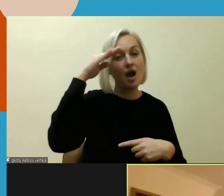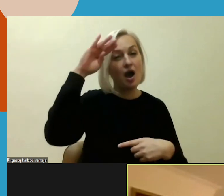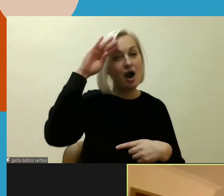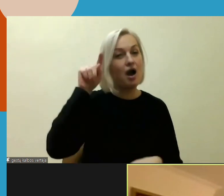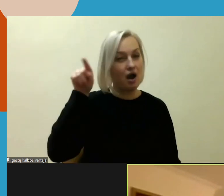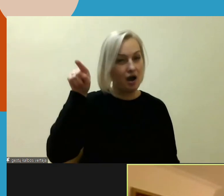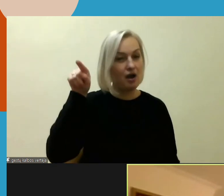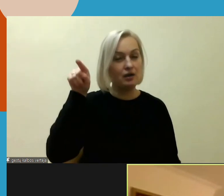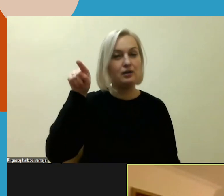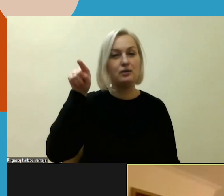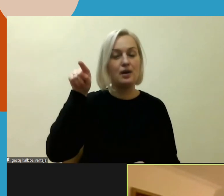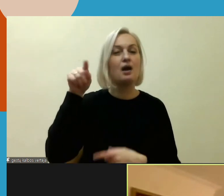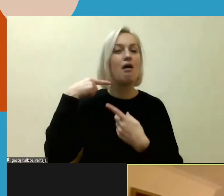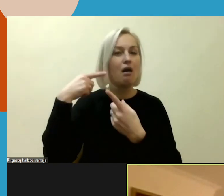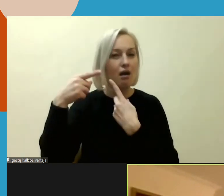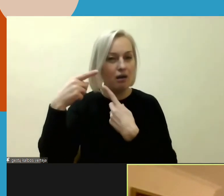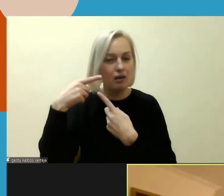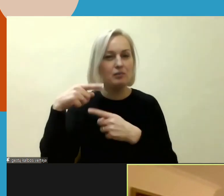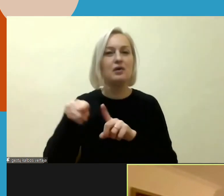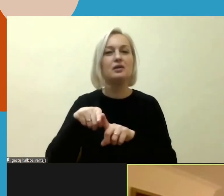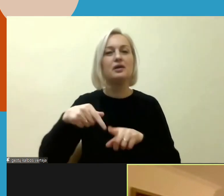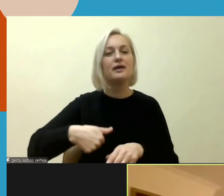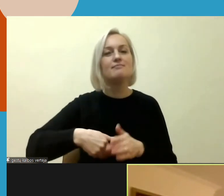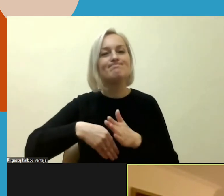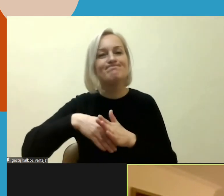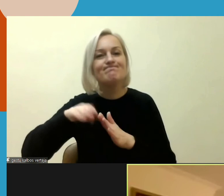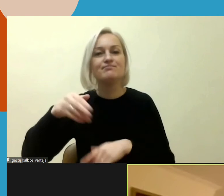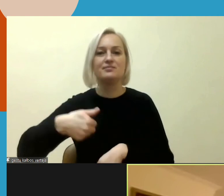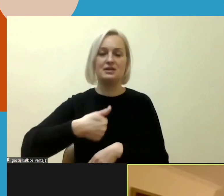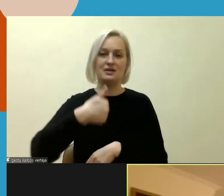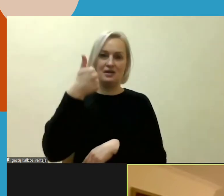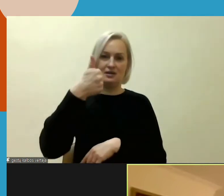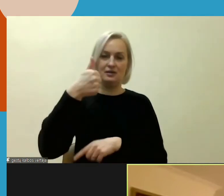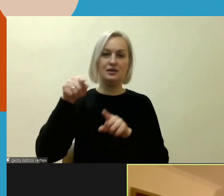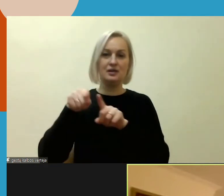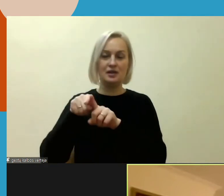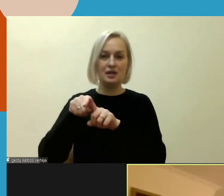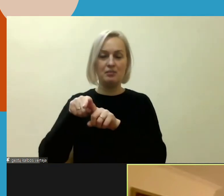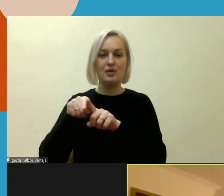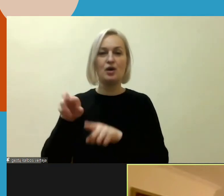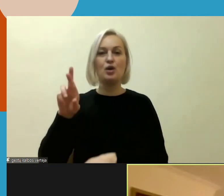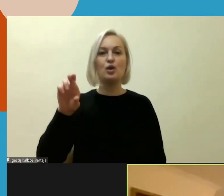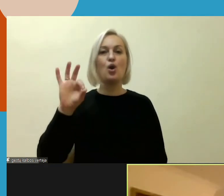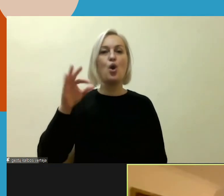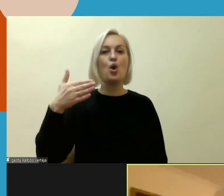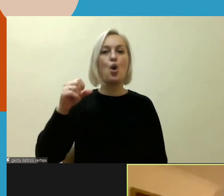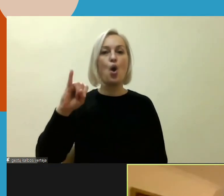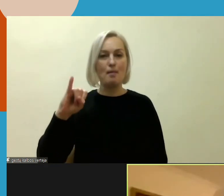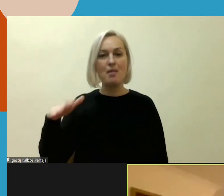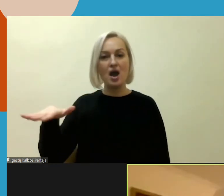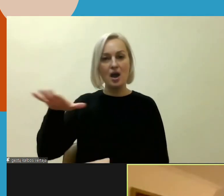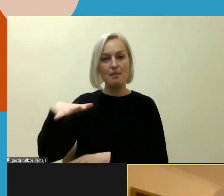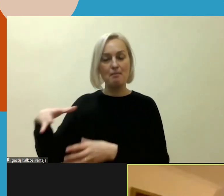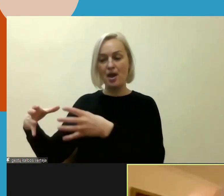kiek įmanoma geriau atitikti, kad ir tų pačių romų bendruomenės, lūkesčius, kuomet